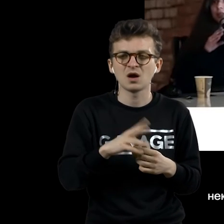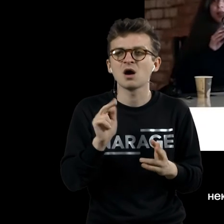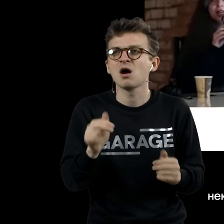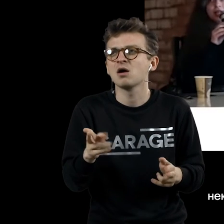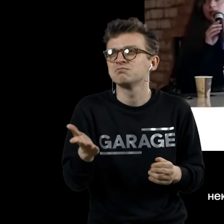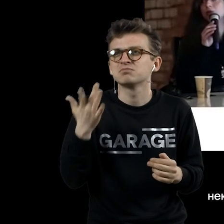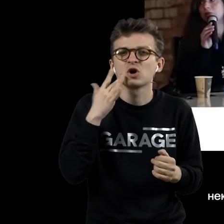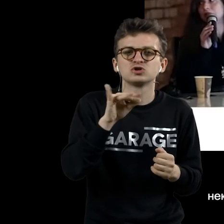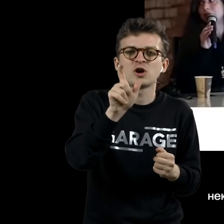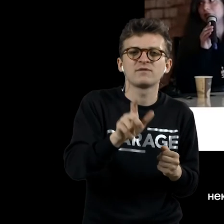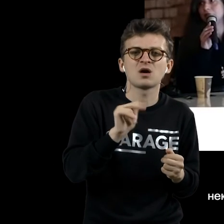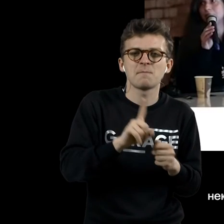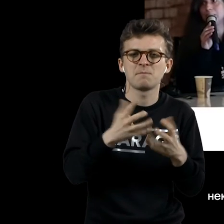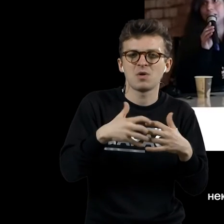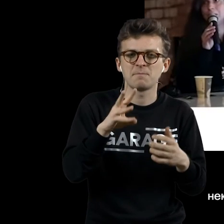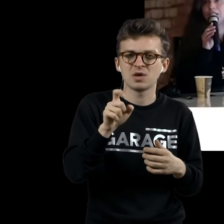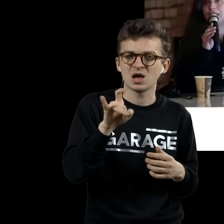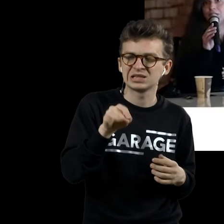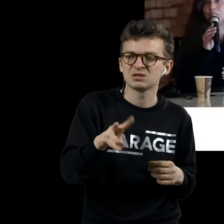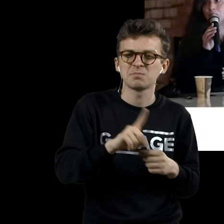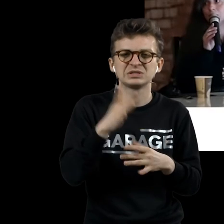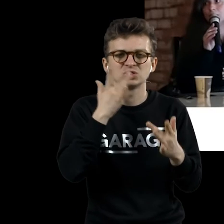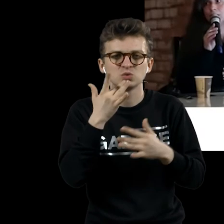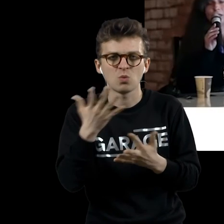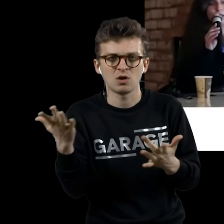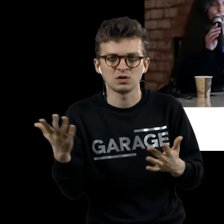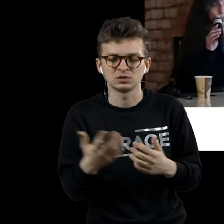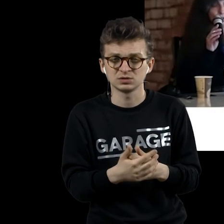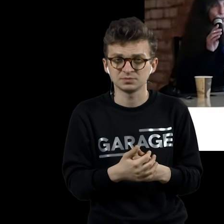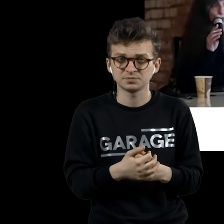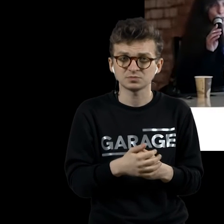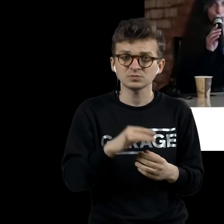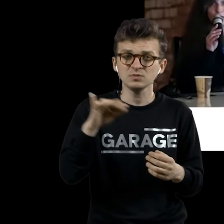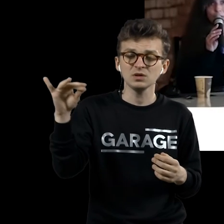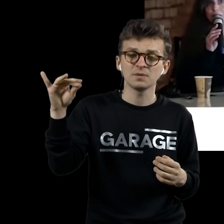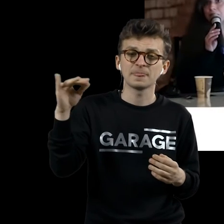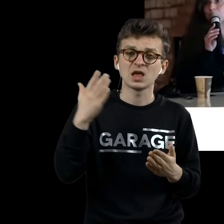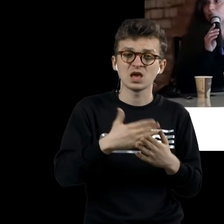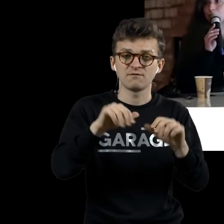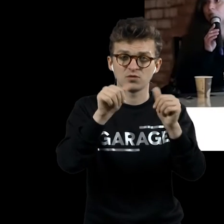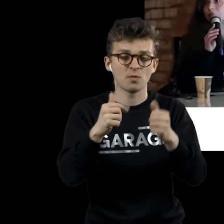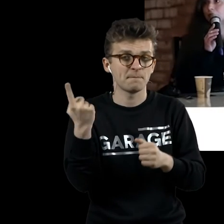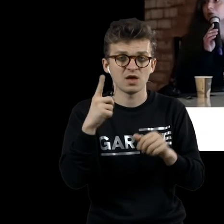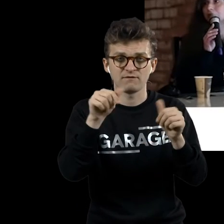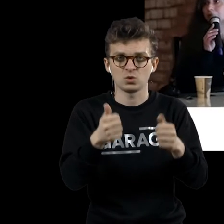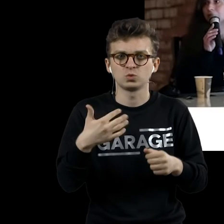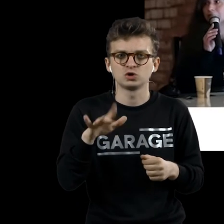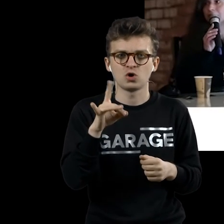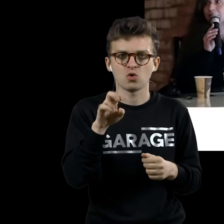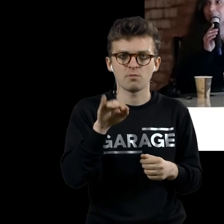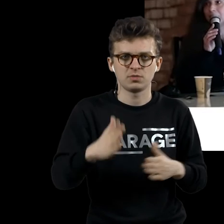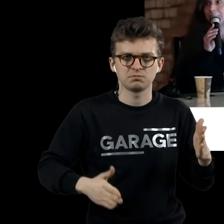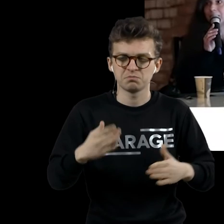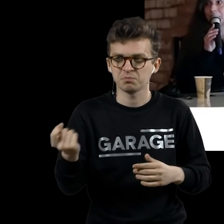механизме, о сексуальности как о неком механизме. Есть фигура, первая фигура робота, искусственного